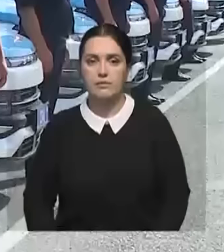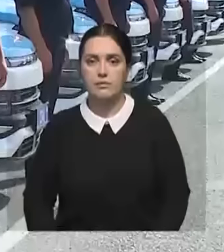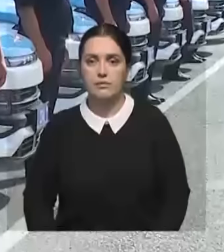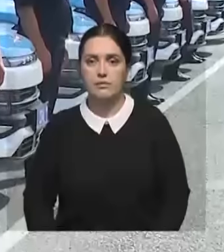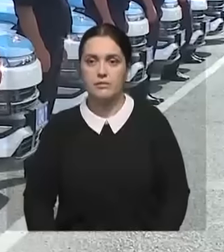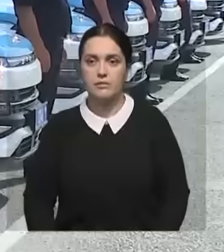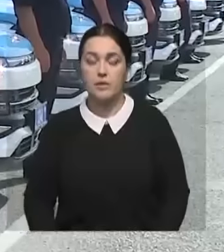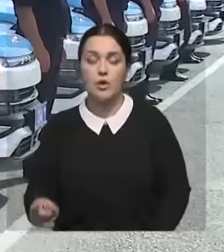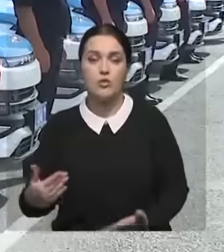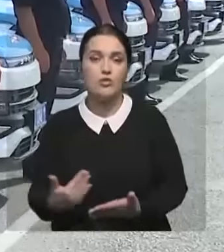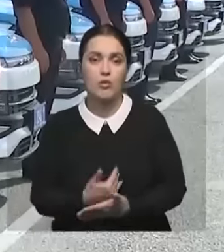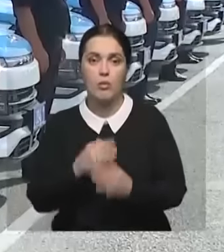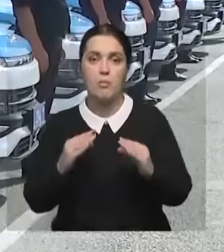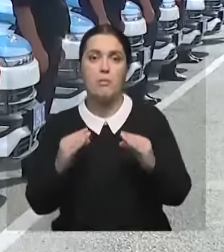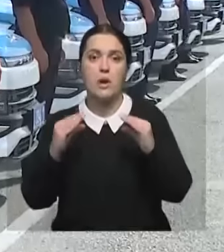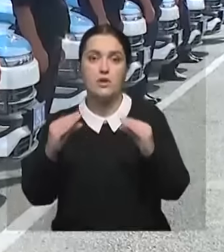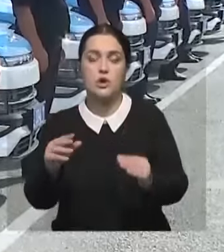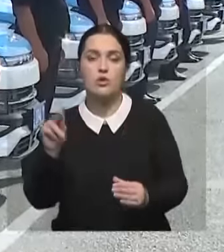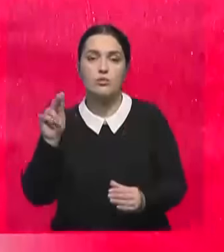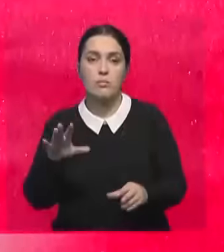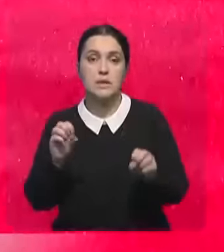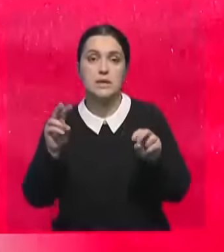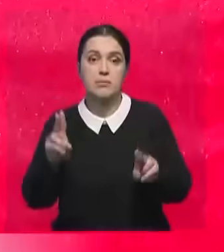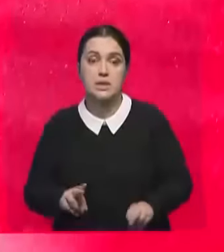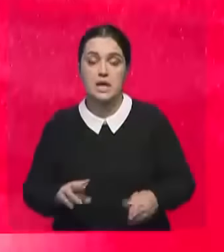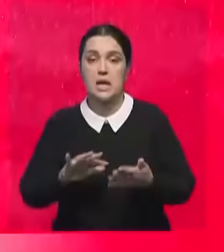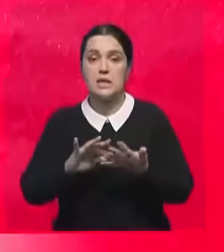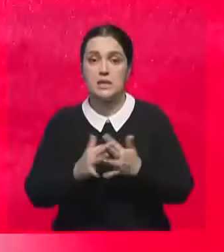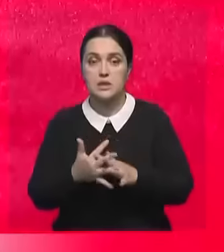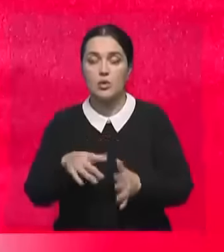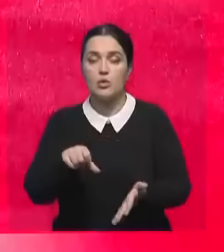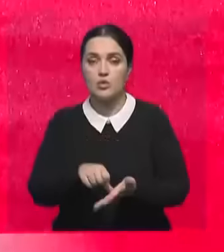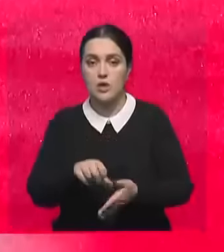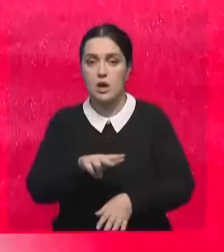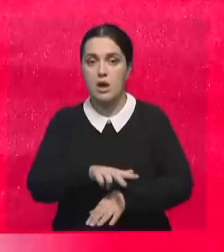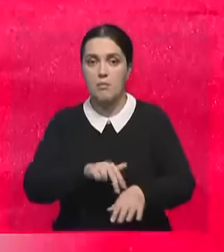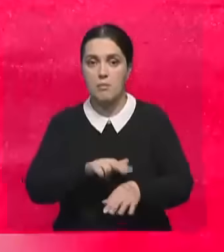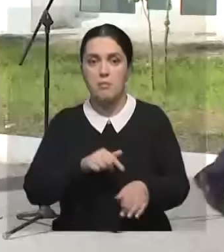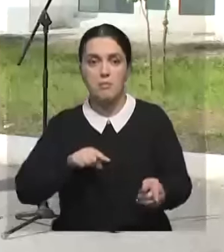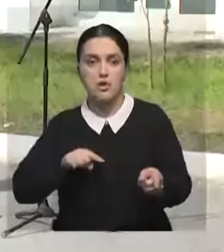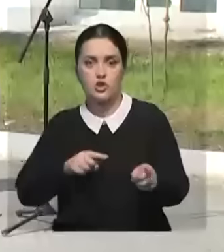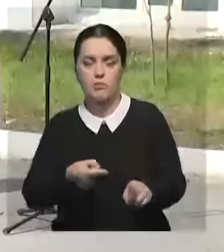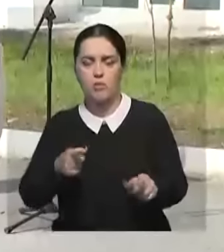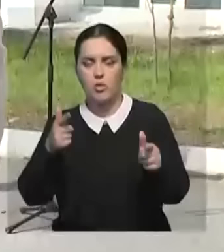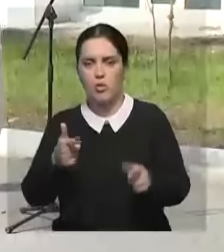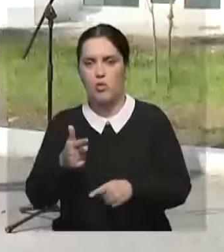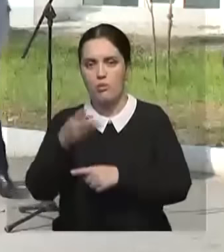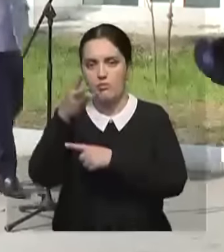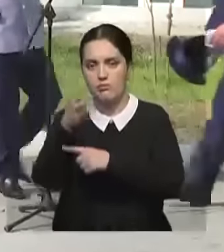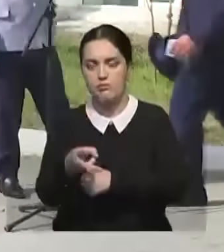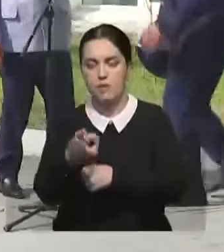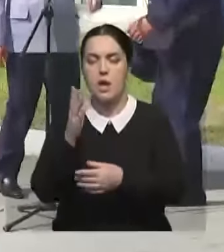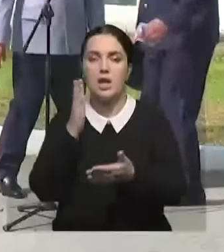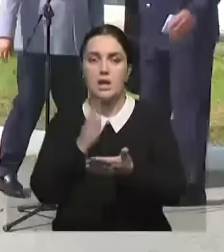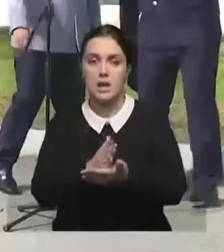Новый служебный транспорт закупили специально для сельских участковых инспекторов. Внедорожники оснащены видеорегистраторами, навигационными